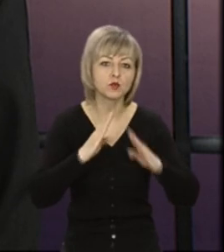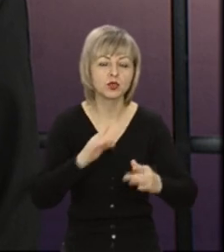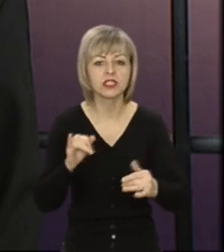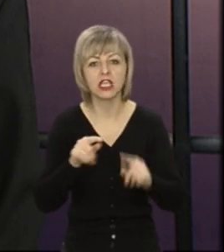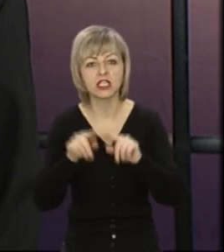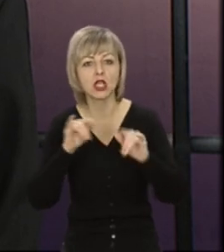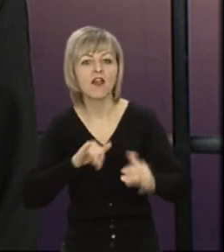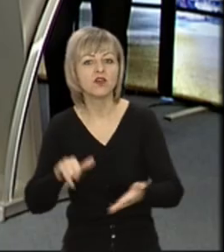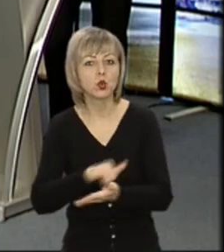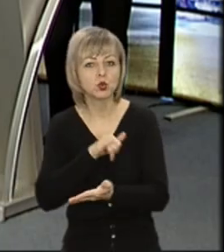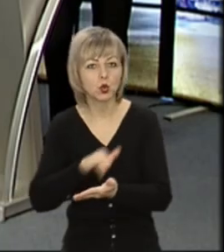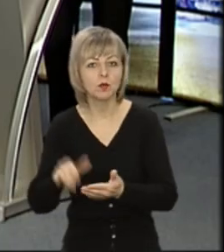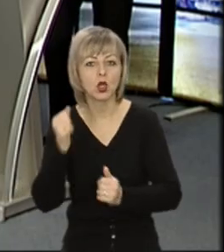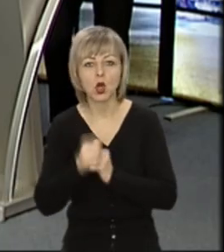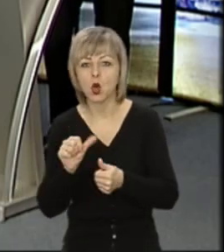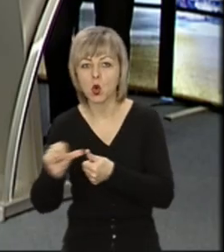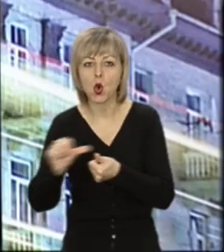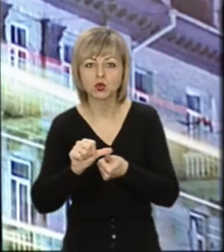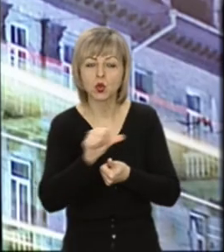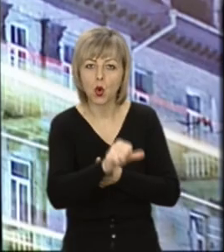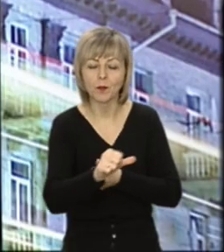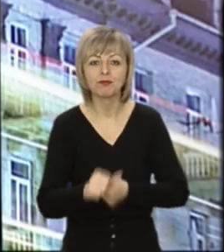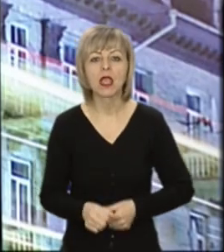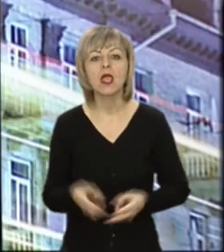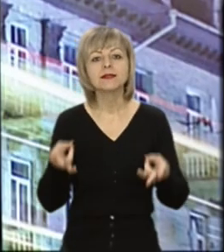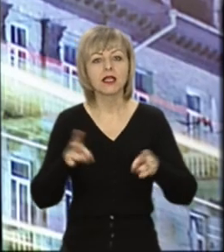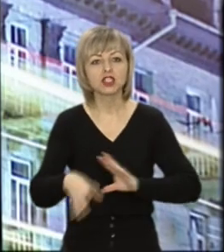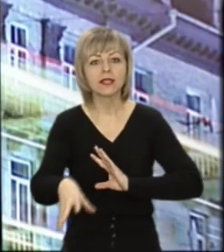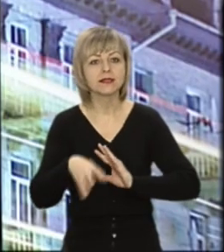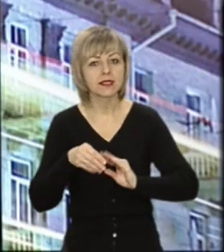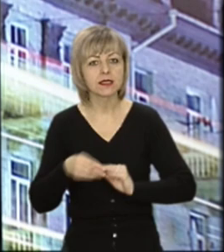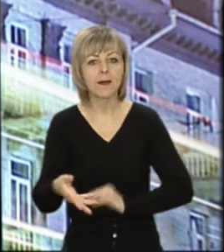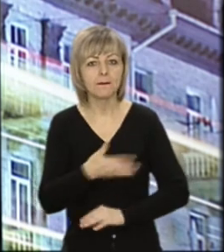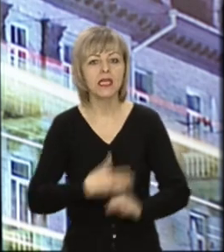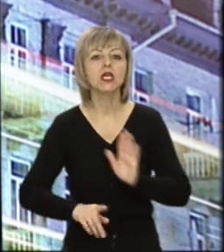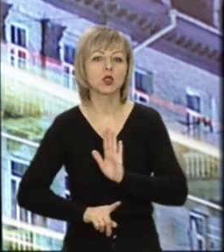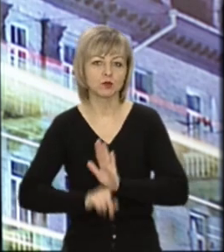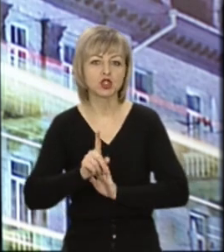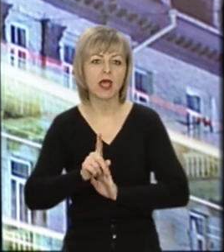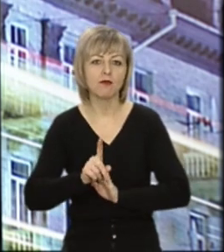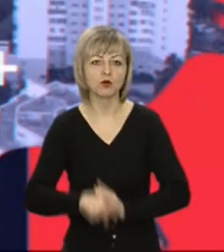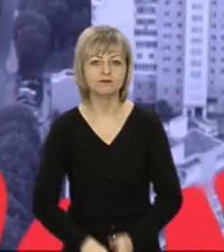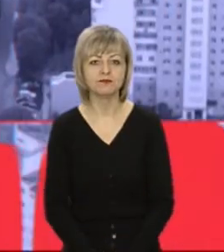та на сторінках у Ютубі кожного. Отож, залишайтеся з нами, ми розпочинаємо.